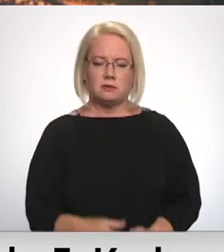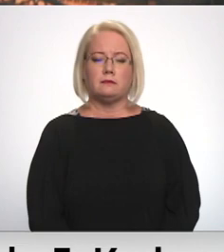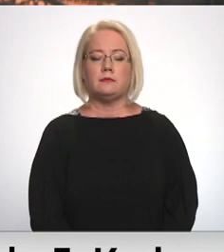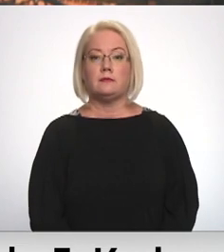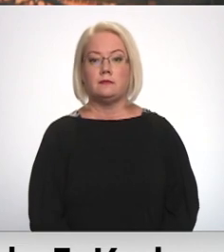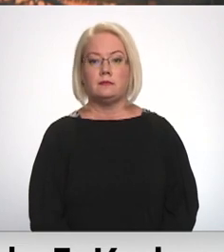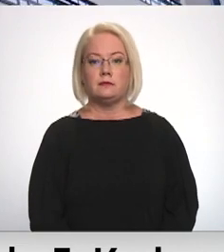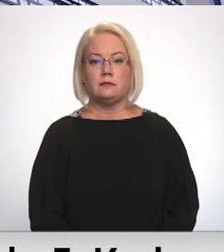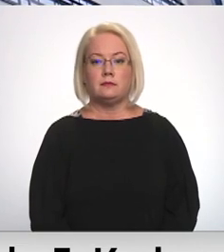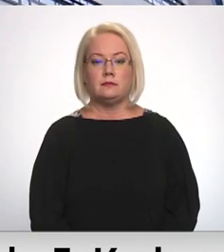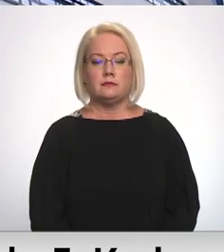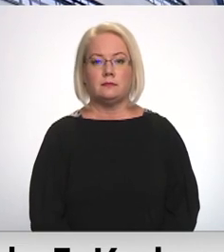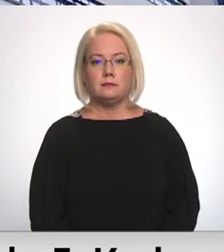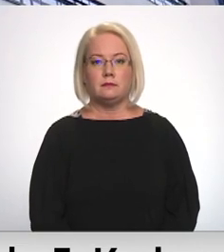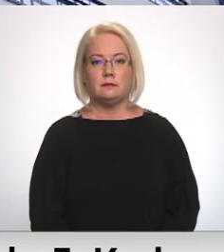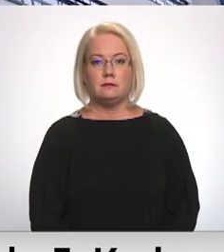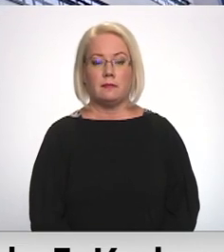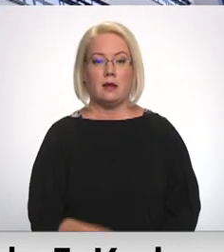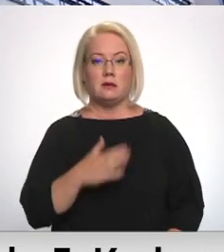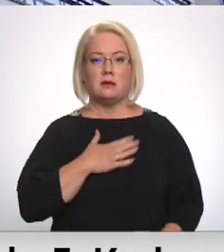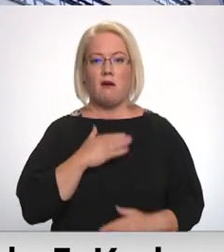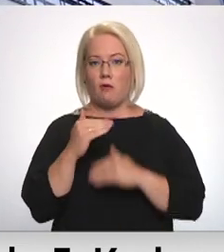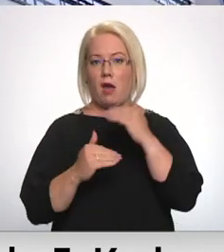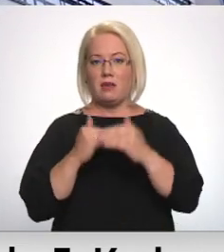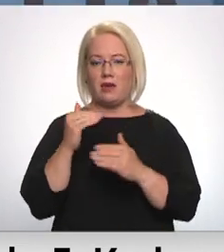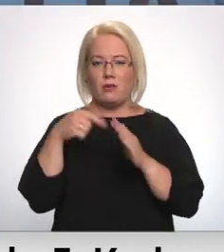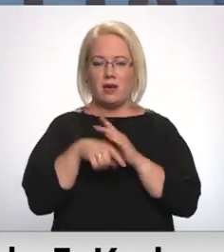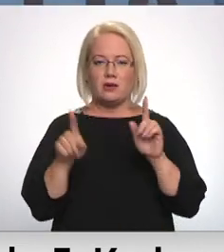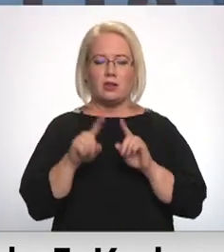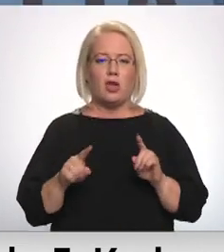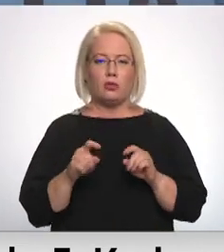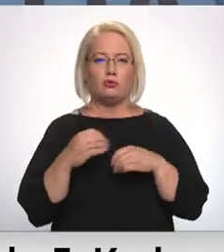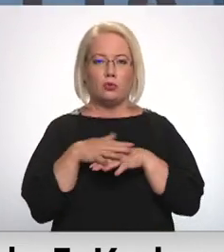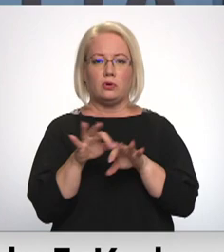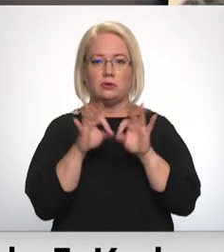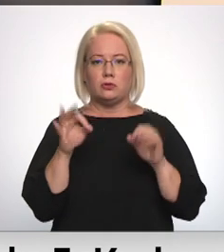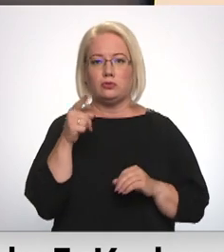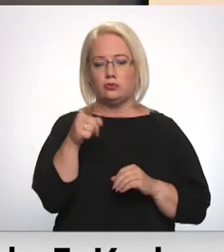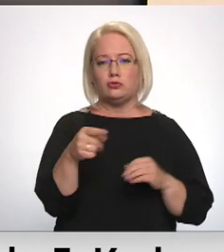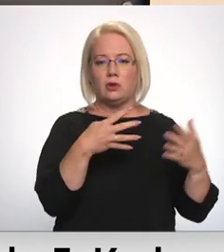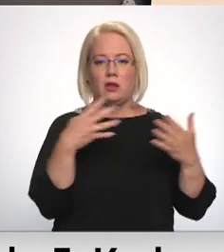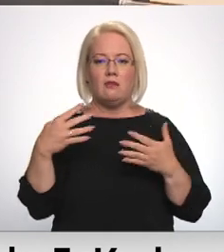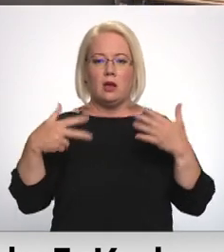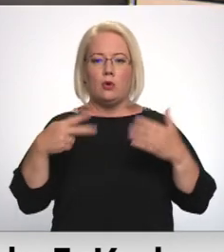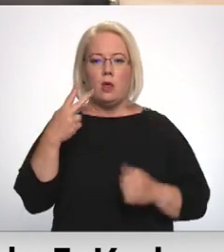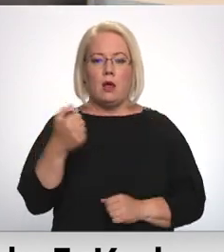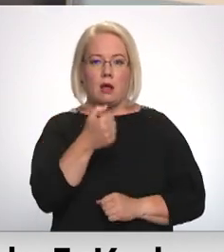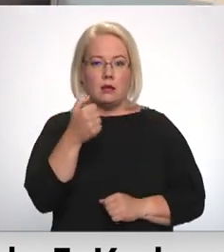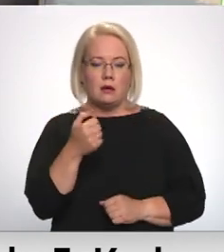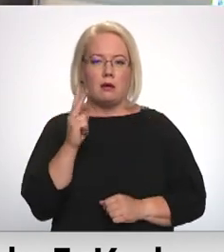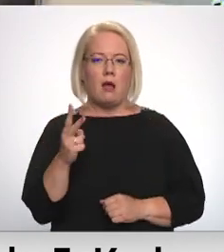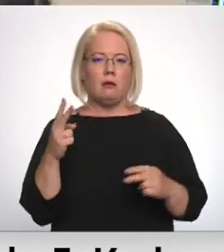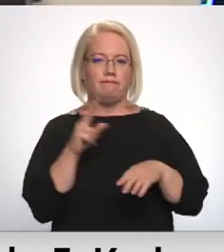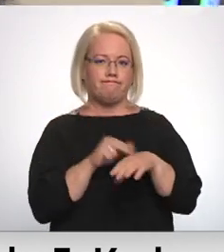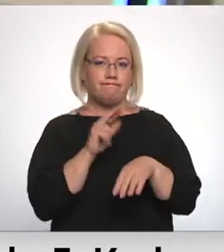līcīte. Savu karjeru iešļiet struktūrās īnis Čūzes sāka 1982. gadā kā